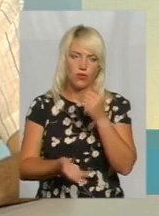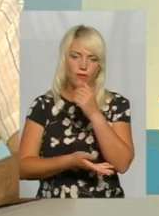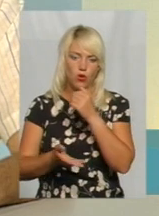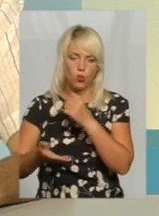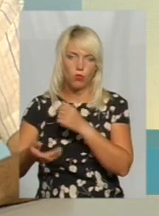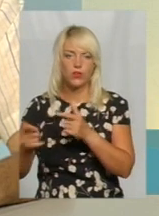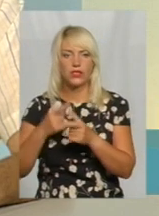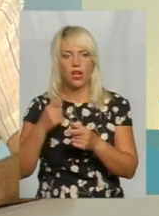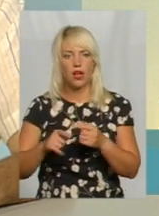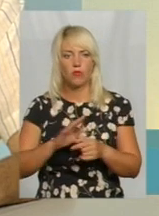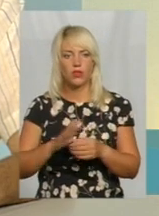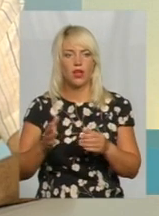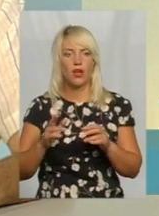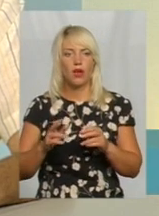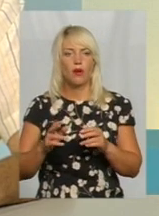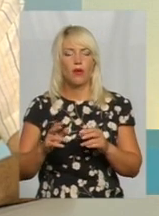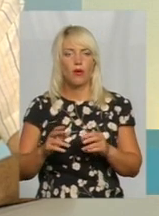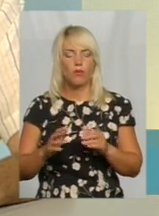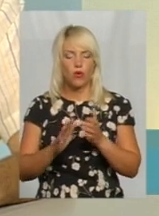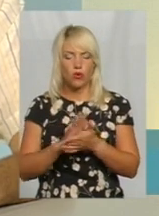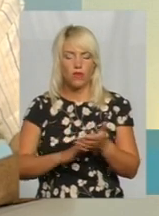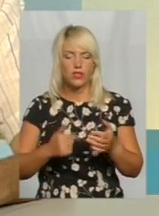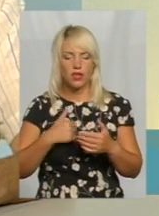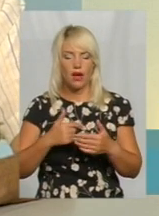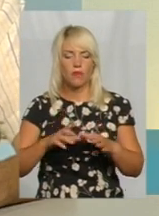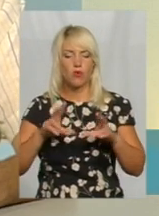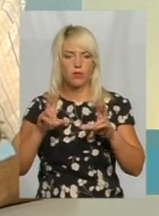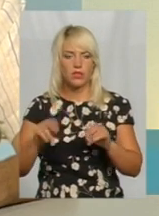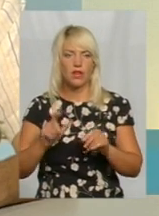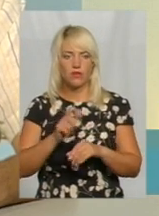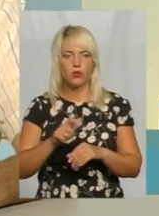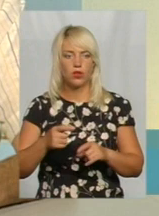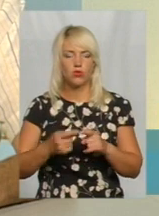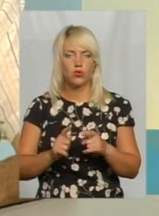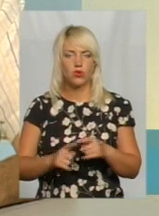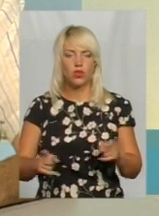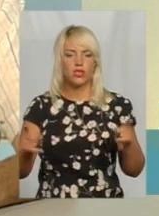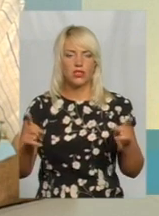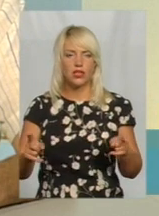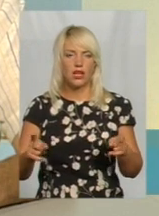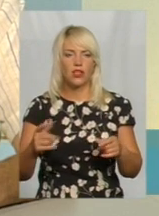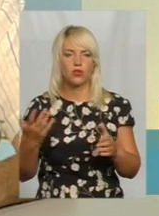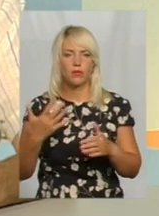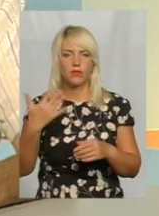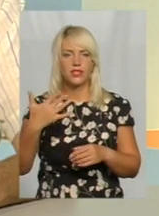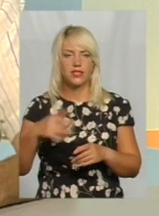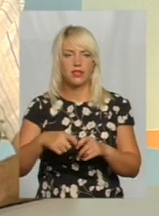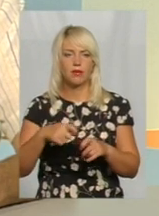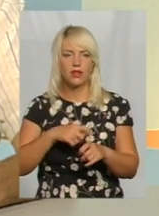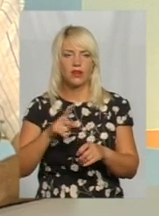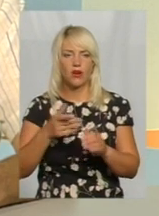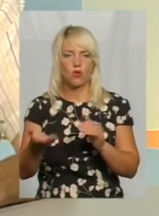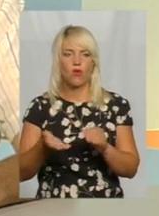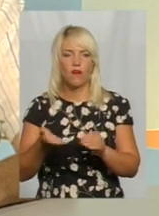сьогодні я обіцяв місцевим жителям, що ми оцю ділянку, яку близько 50 метрів, яку вирізали,